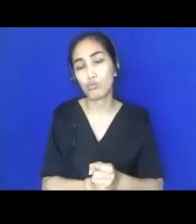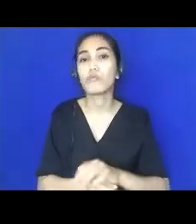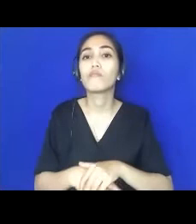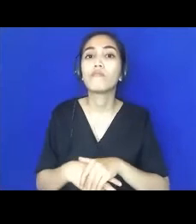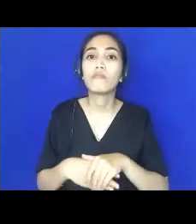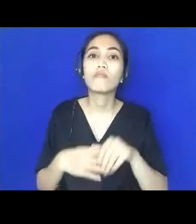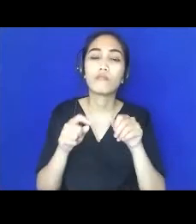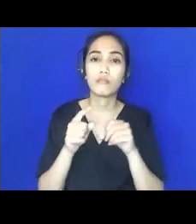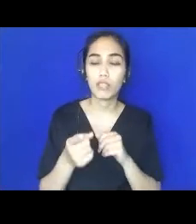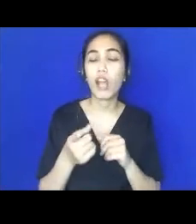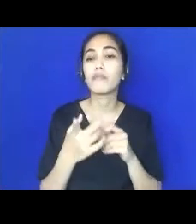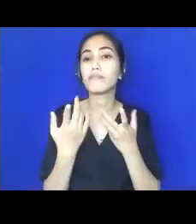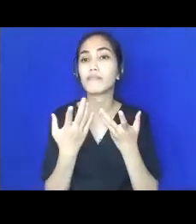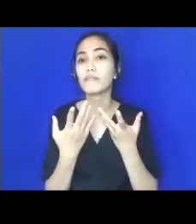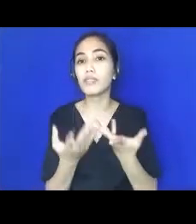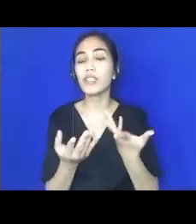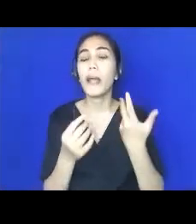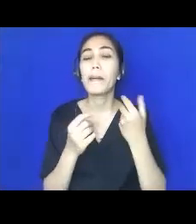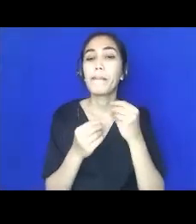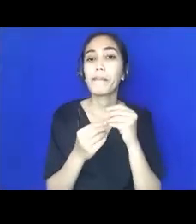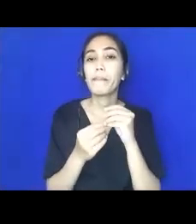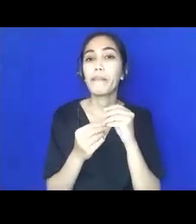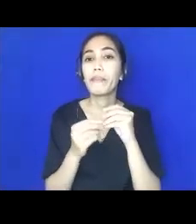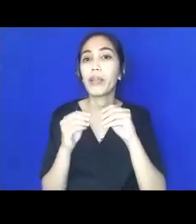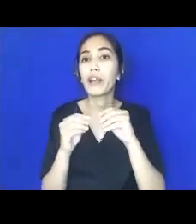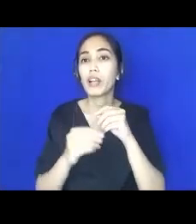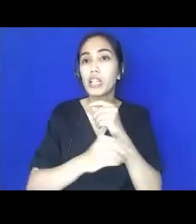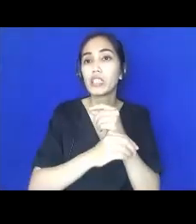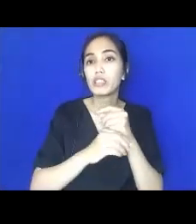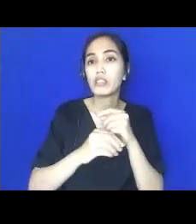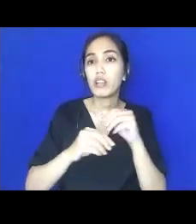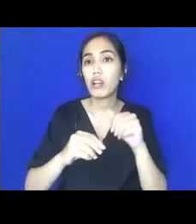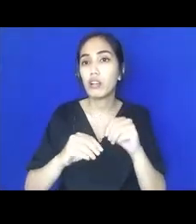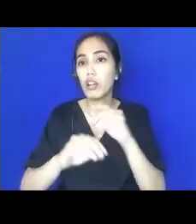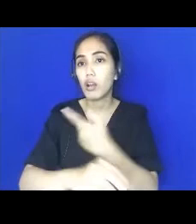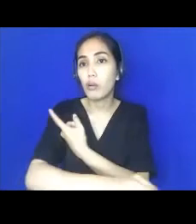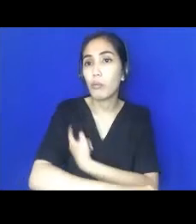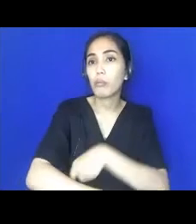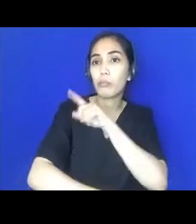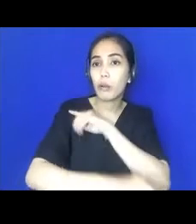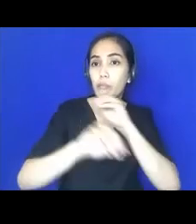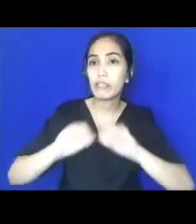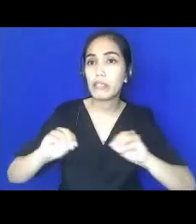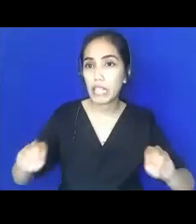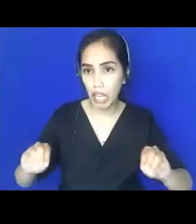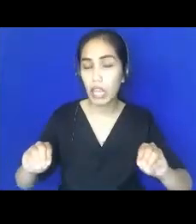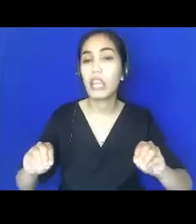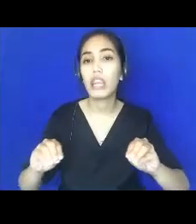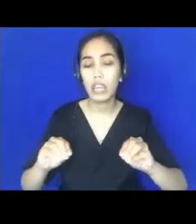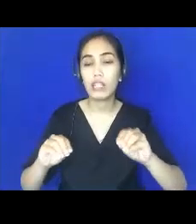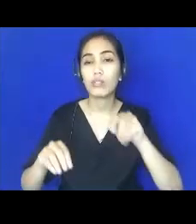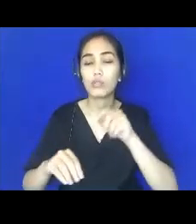pendidikan memang digambarkan kita ikut program for international student assessment sejak tahun 2000